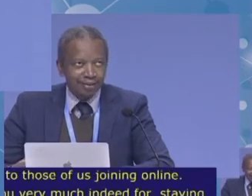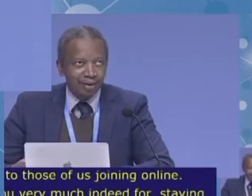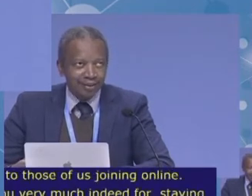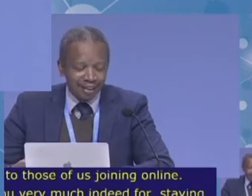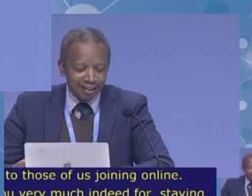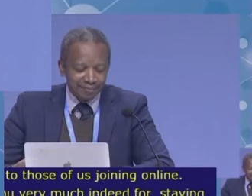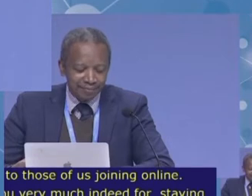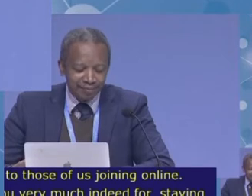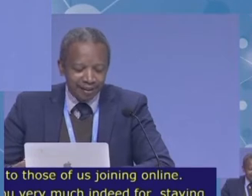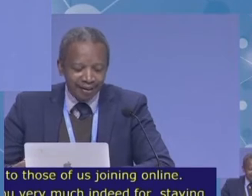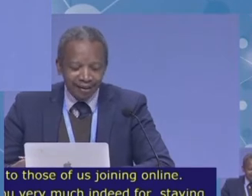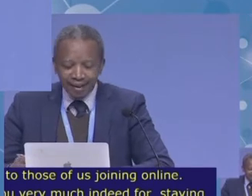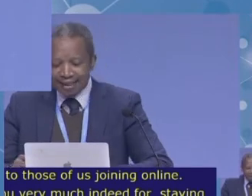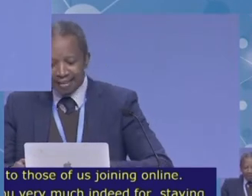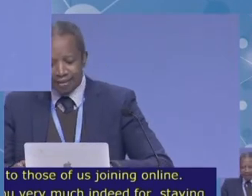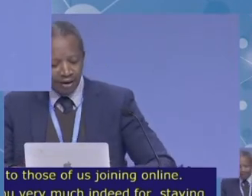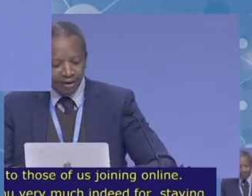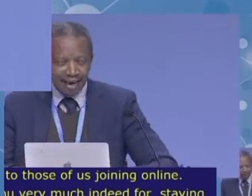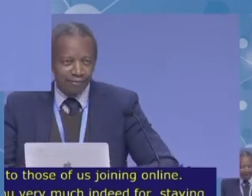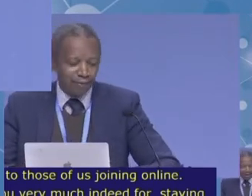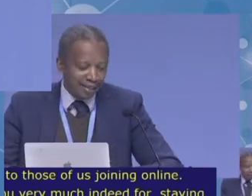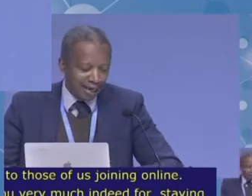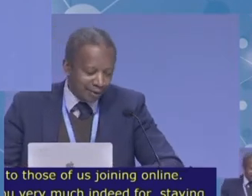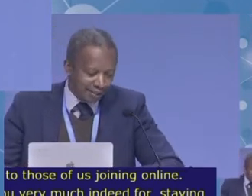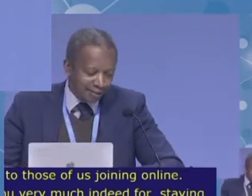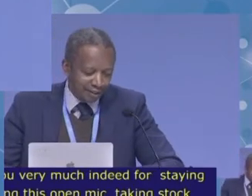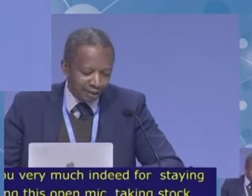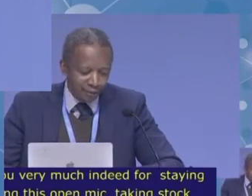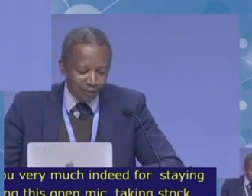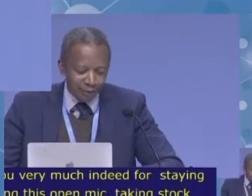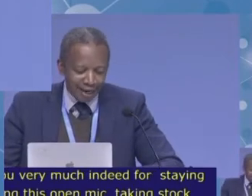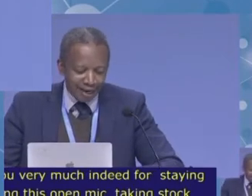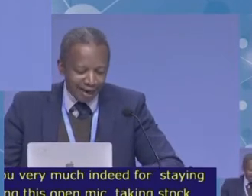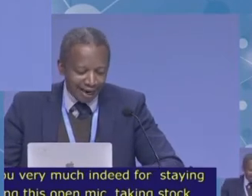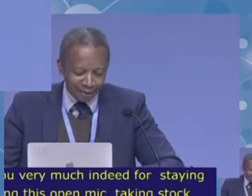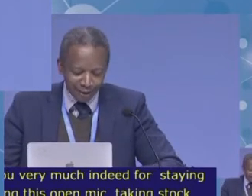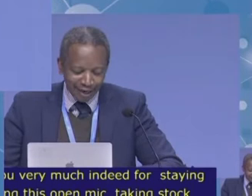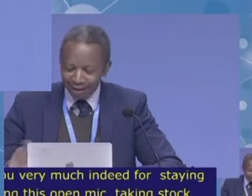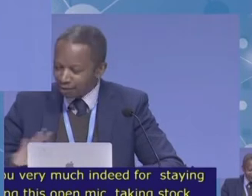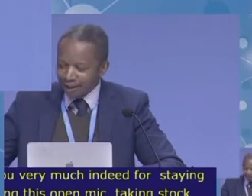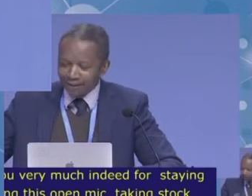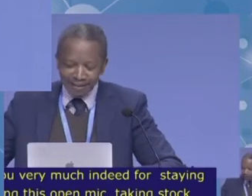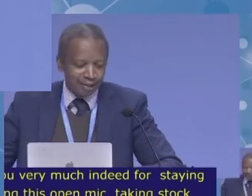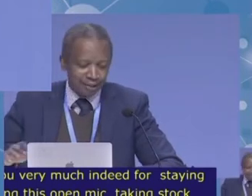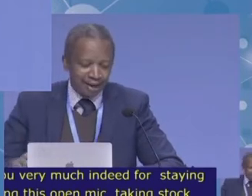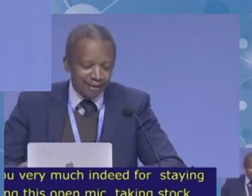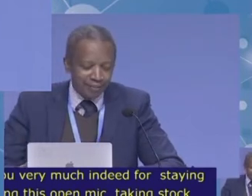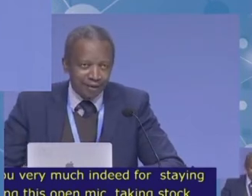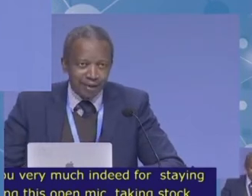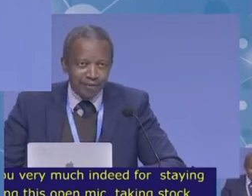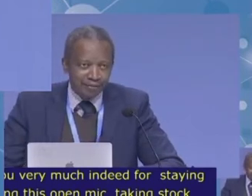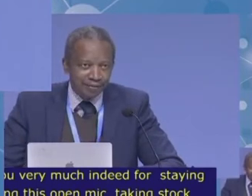uczestniczyć w tej sesji podsumowującej, w której każdy będzie mógł zabrać głos, jeżeli wyrazi takie życzenie.